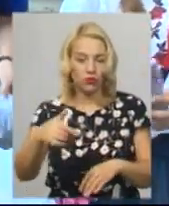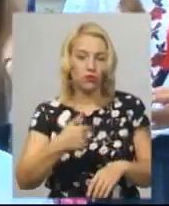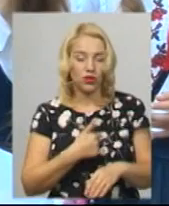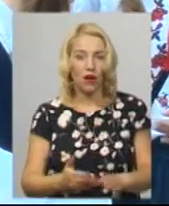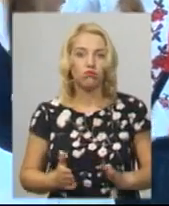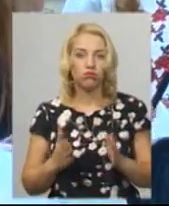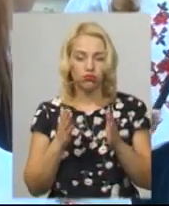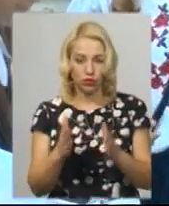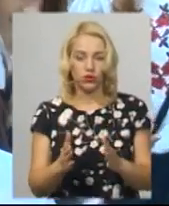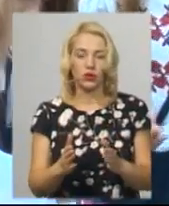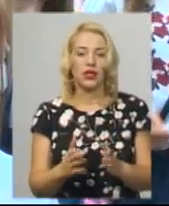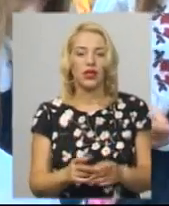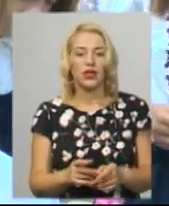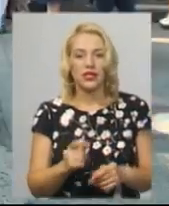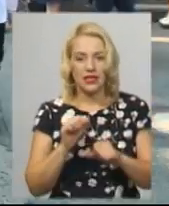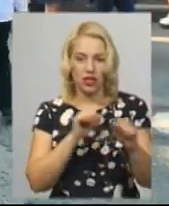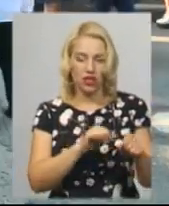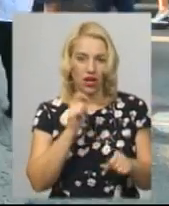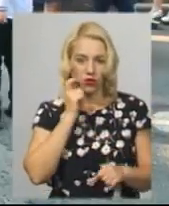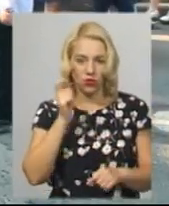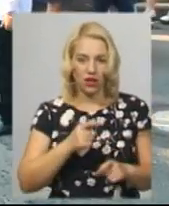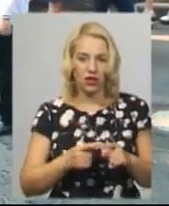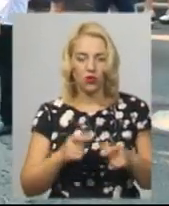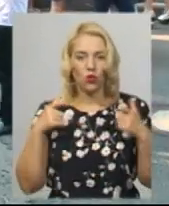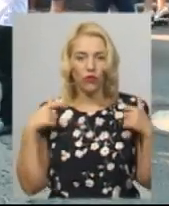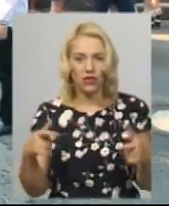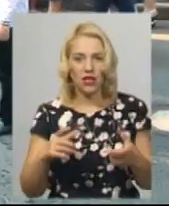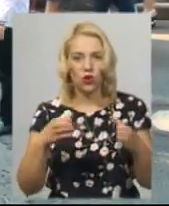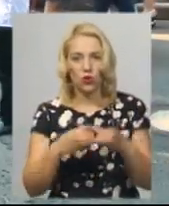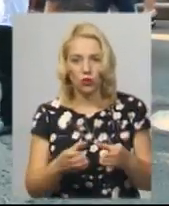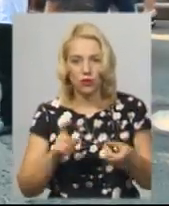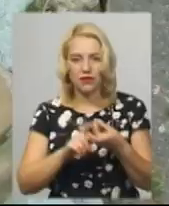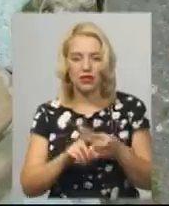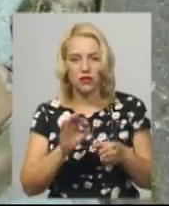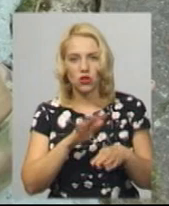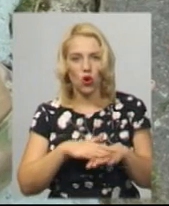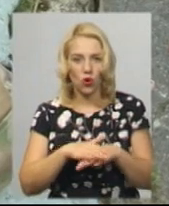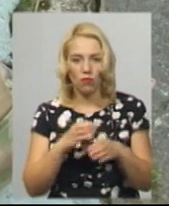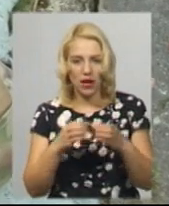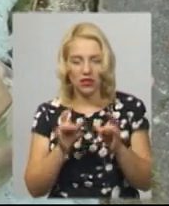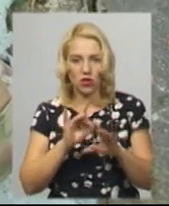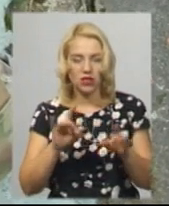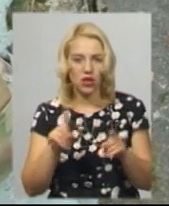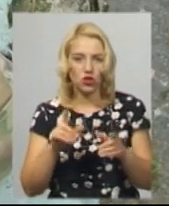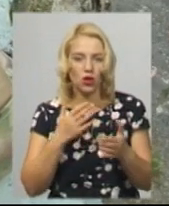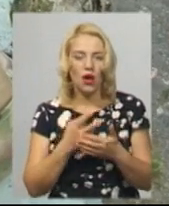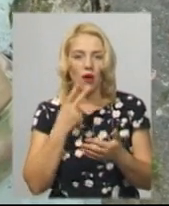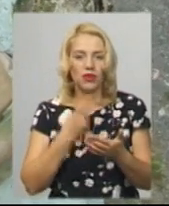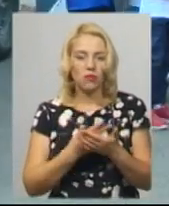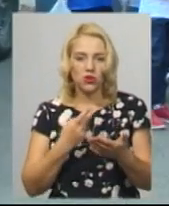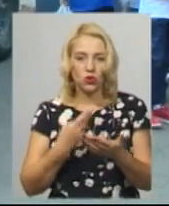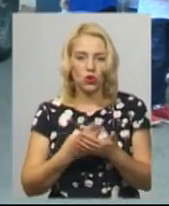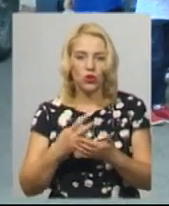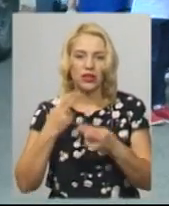захищати країну. Офіцер групи зв'язків з громадськістю Олег Фугело каже, у ярмарках професій демонструють техніку та